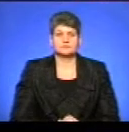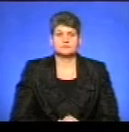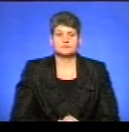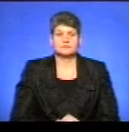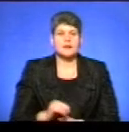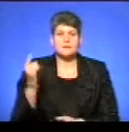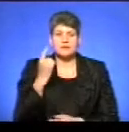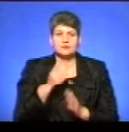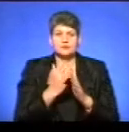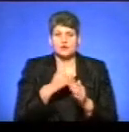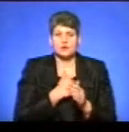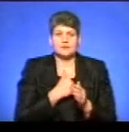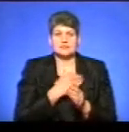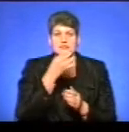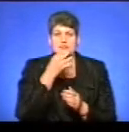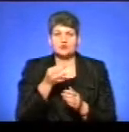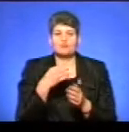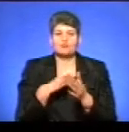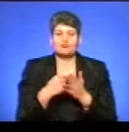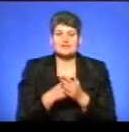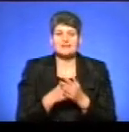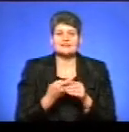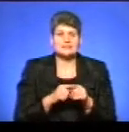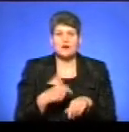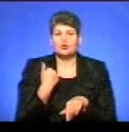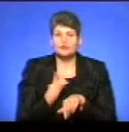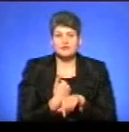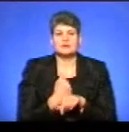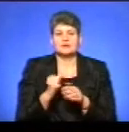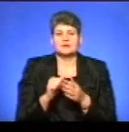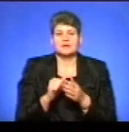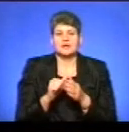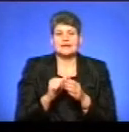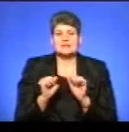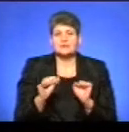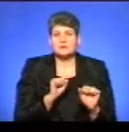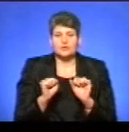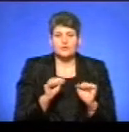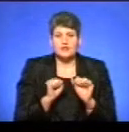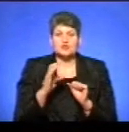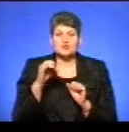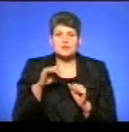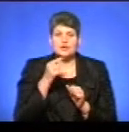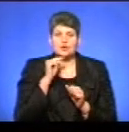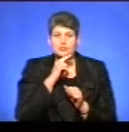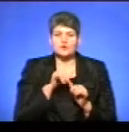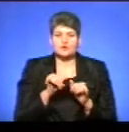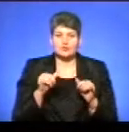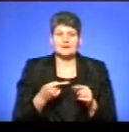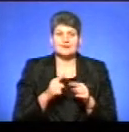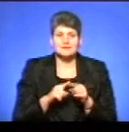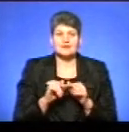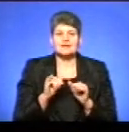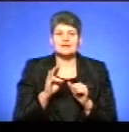Перш за все, хотіла б сказати, що бюджет – це є основний інструмент державного регулювання соціально-економічного розвитку. І такий